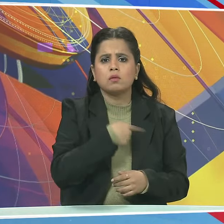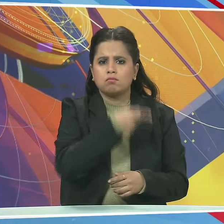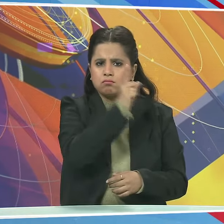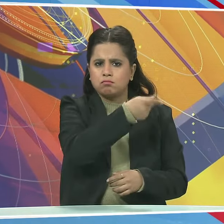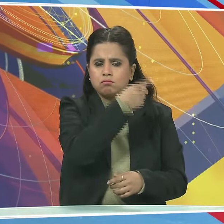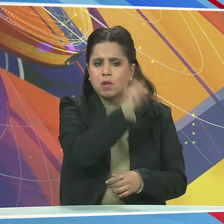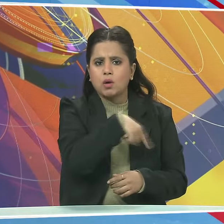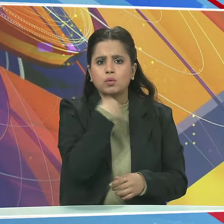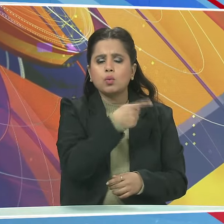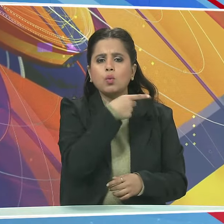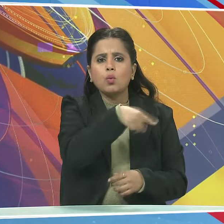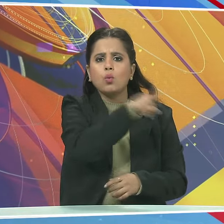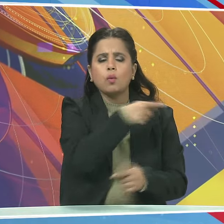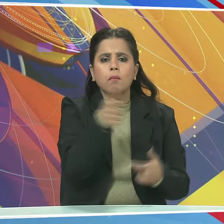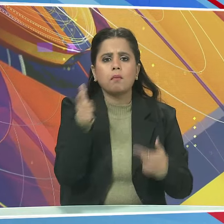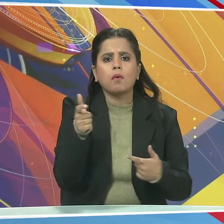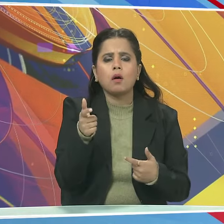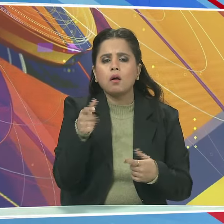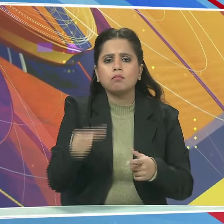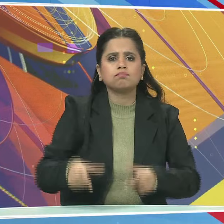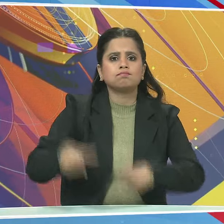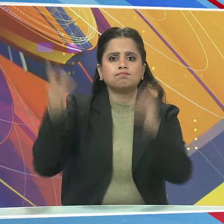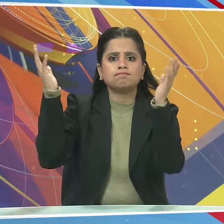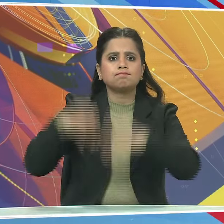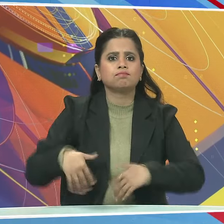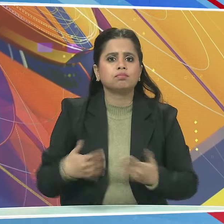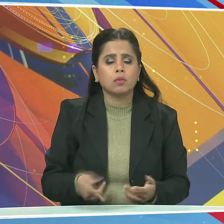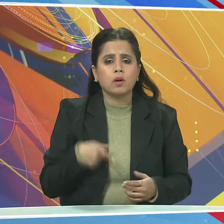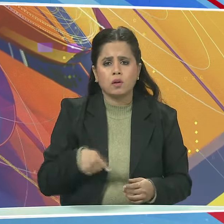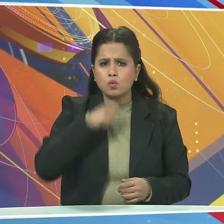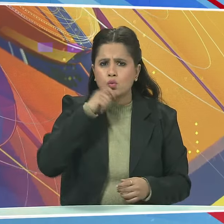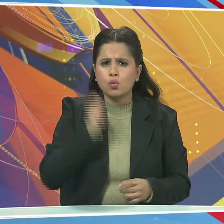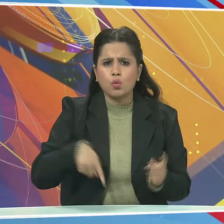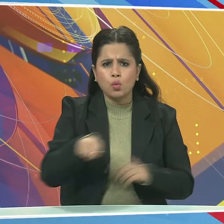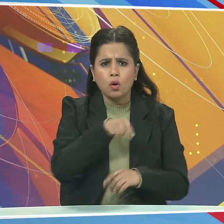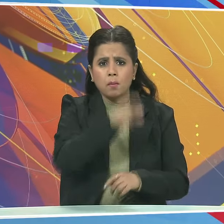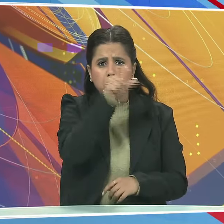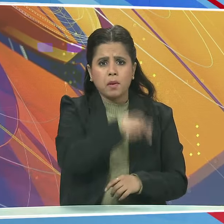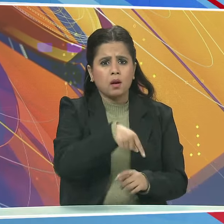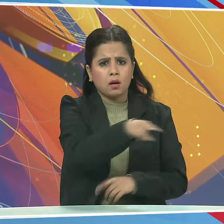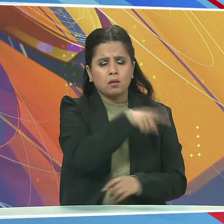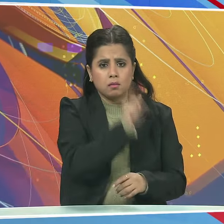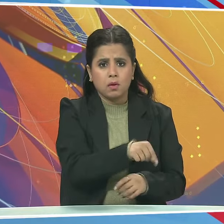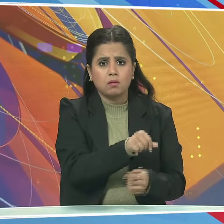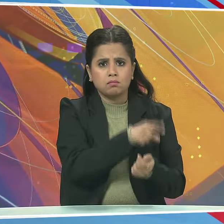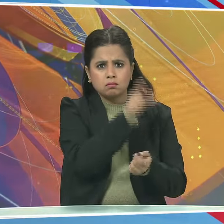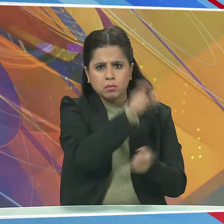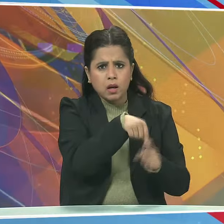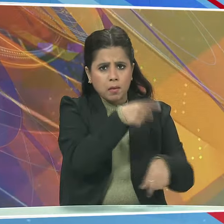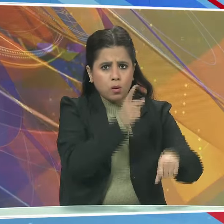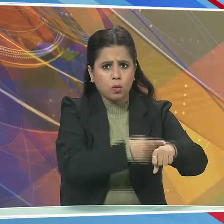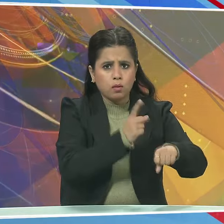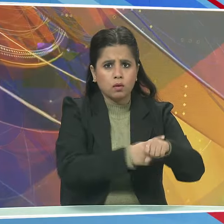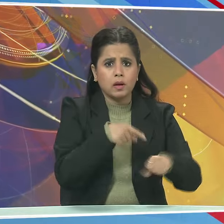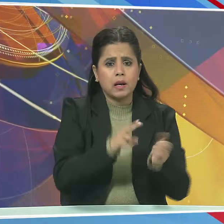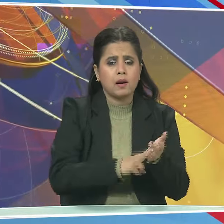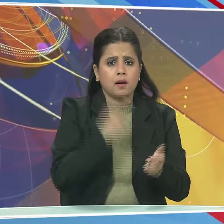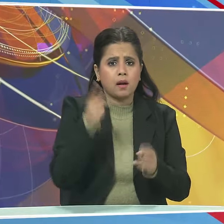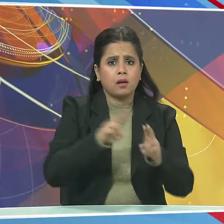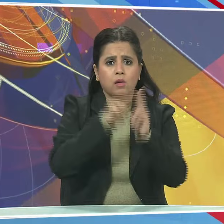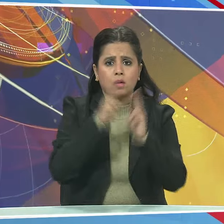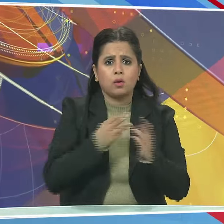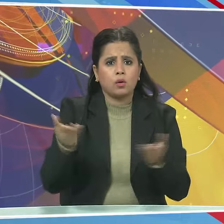ठहराया जाएगा यूक्रेन इन युद्ध अपराधों के दोशियों को सजा दिलाने के लिए राश्ट्रिय और